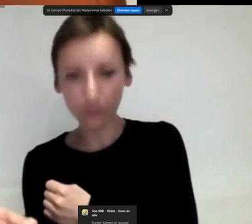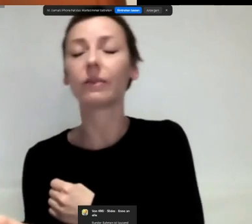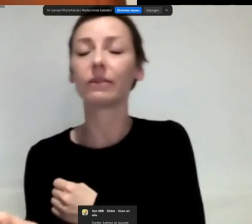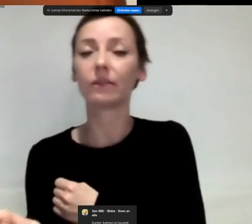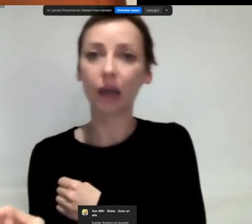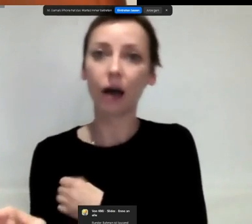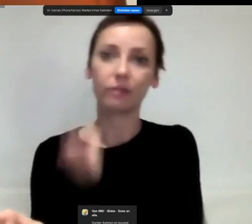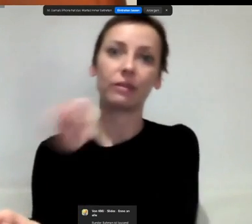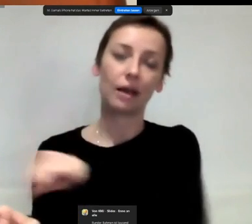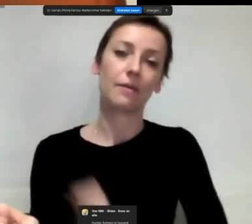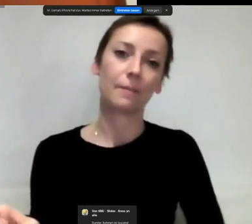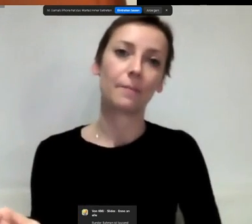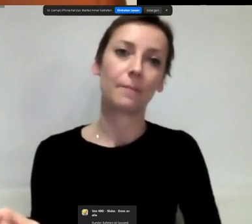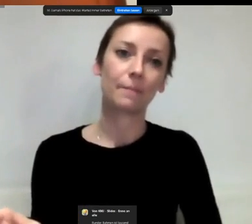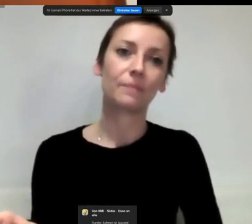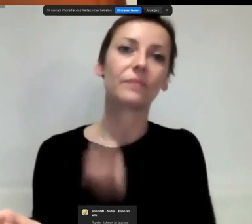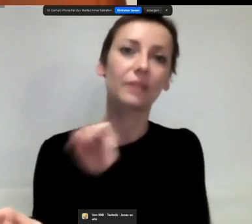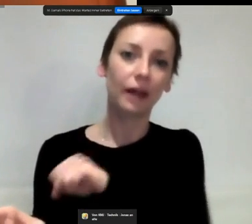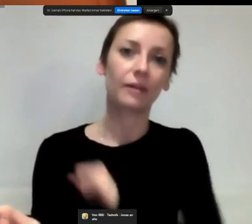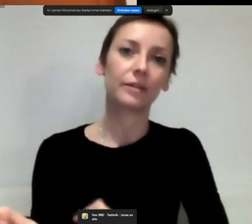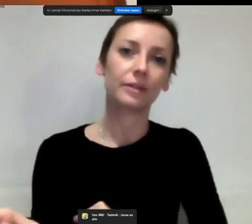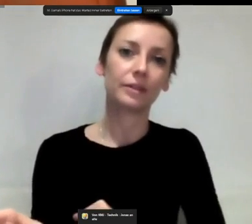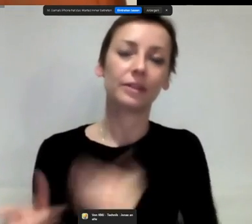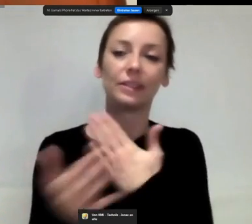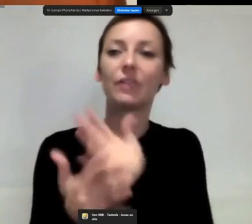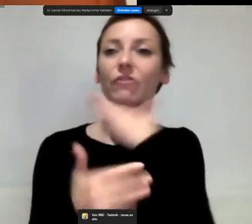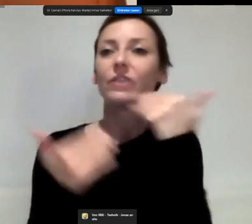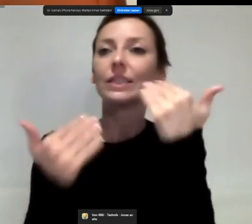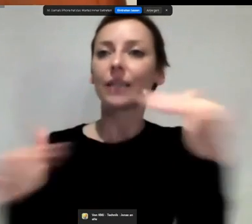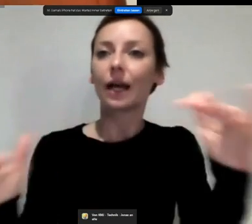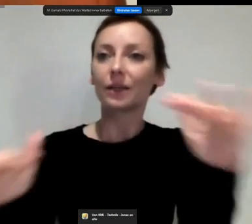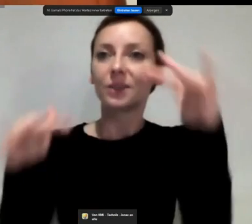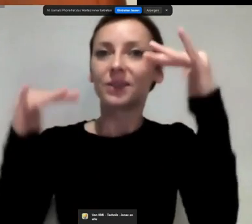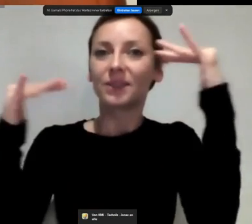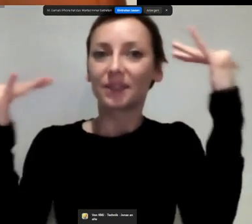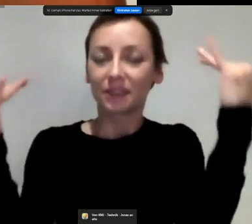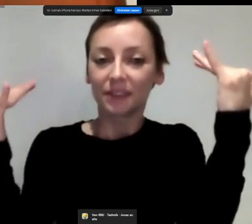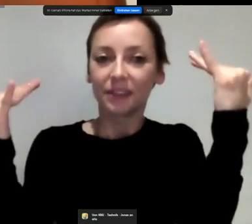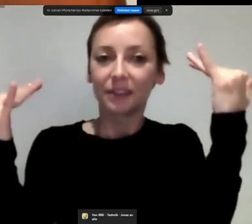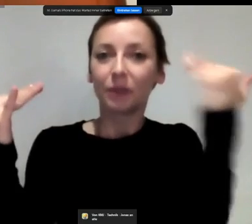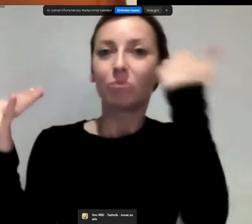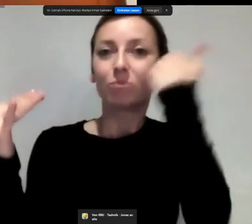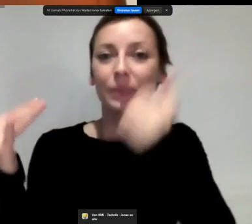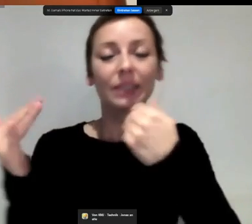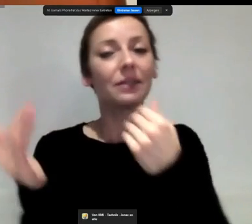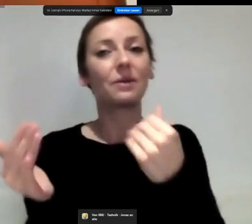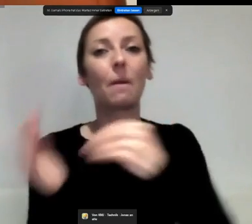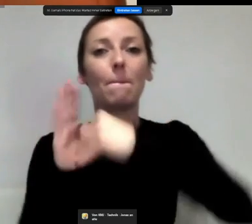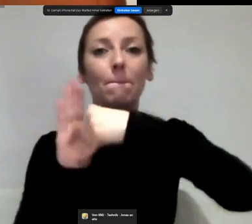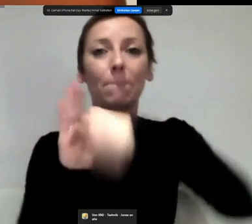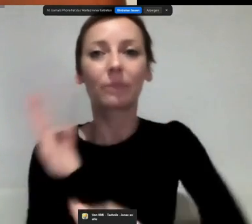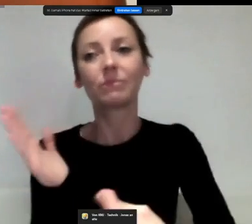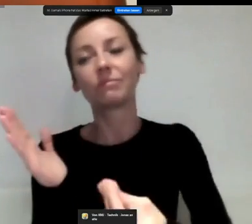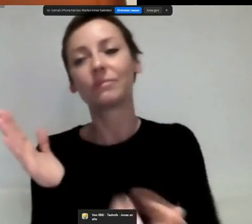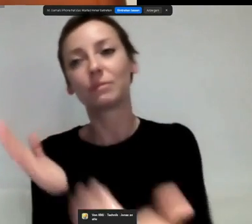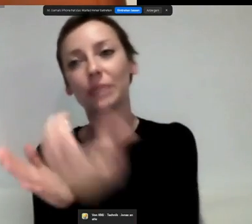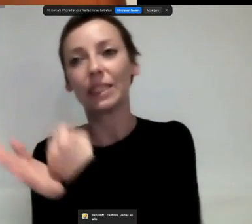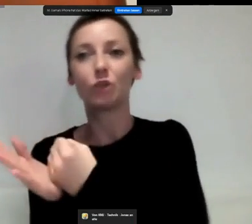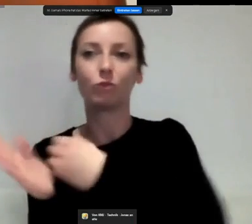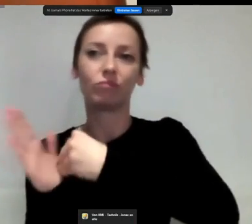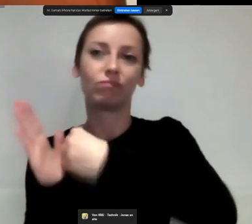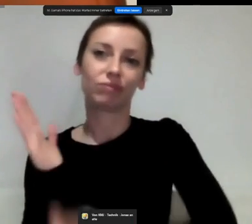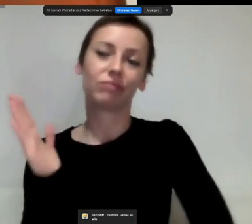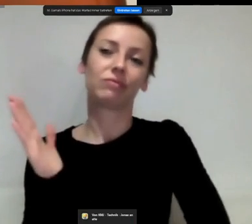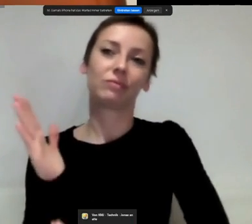Und genau, damit vielen Dank für eure Aufmerksamkeit. Unterschreibt unsere Petition, unterstützt uns sehr, sehr gerne